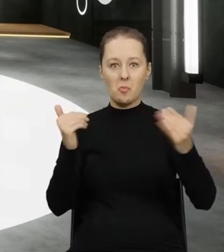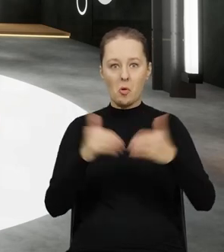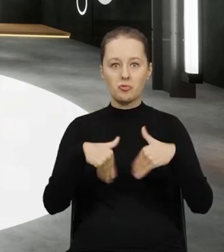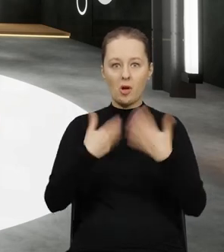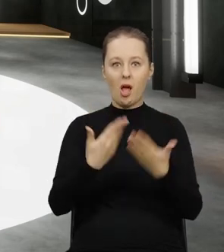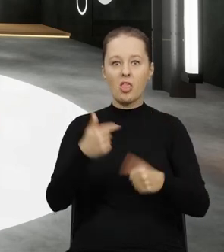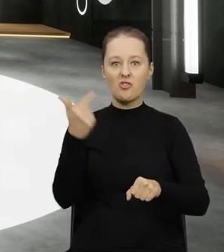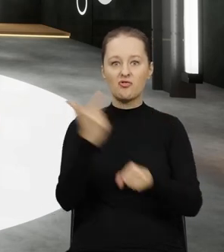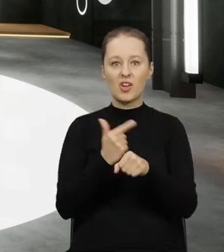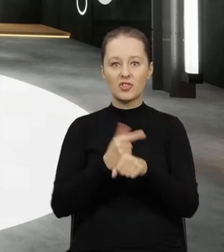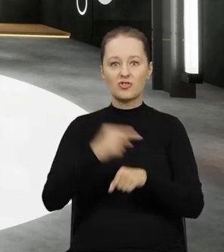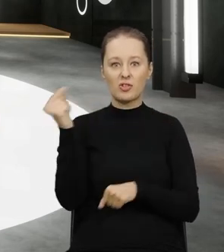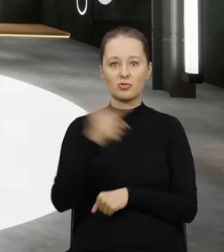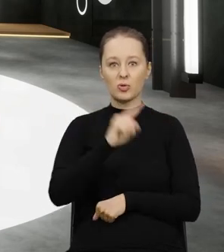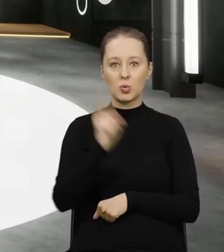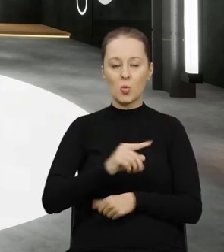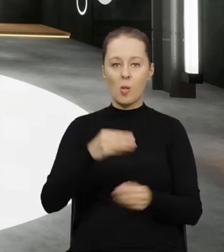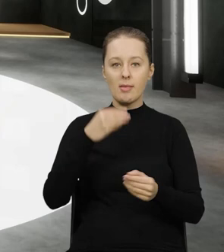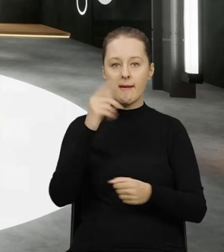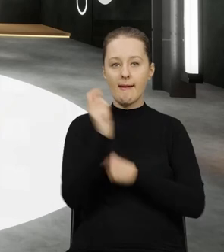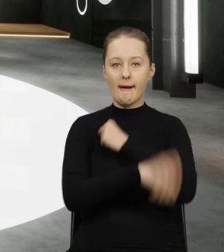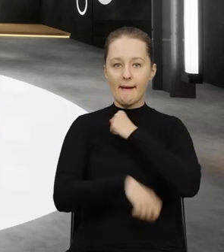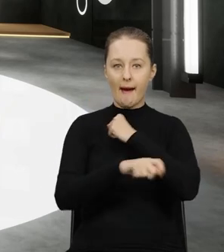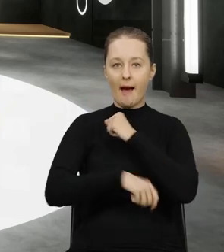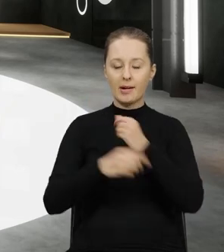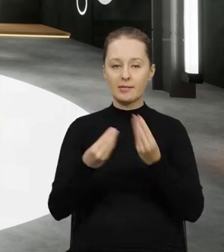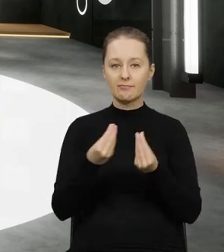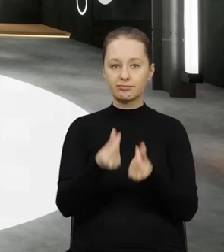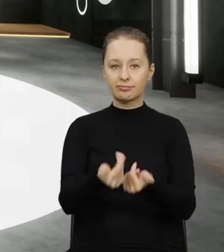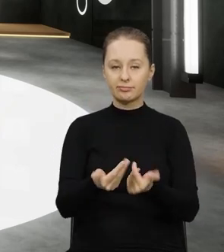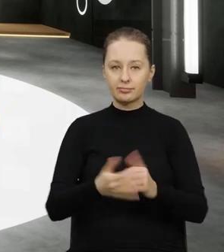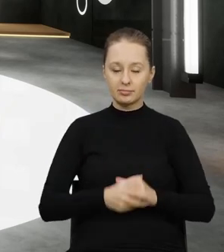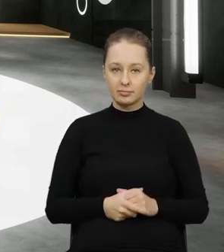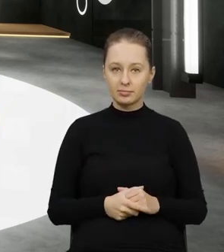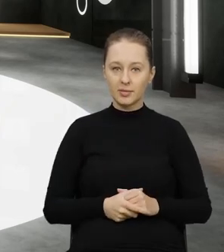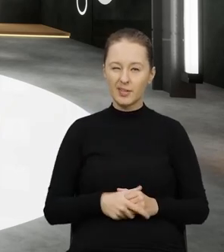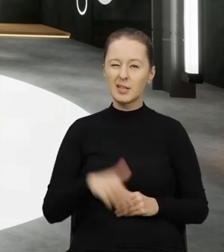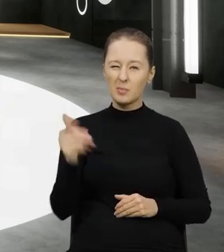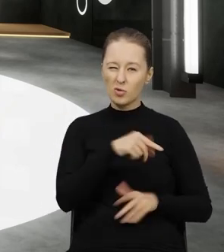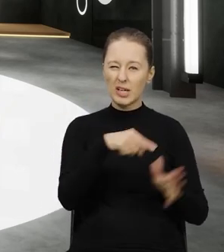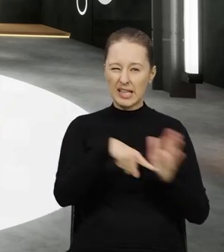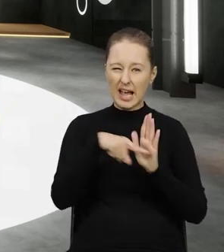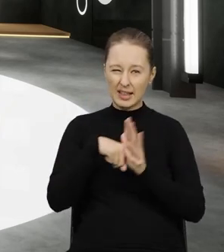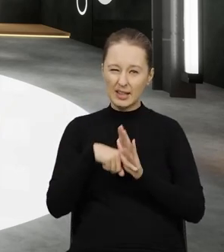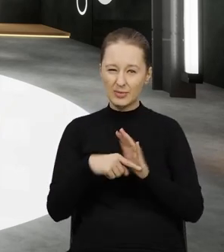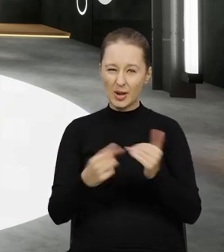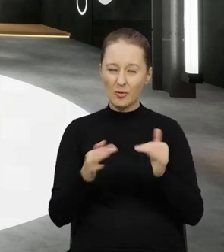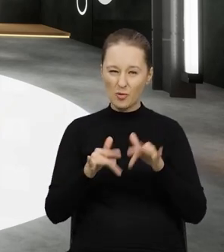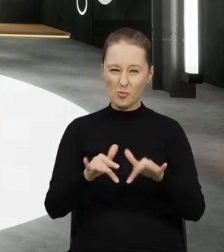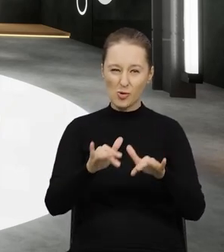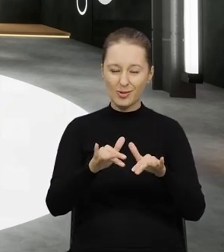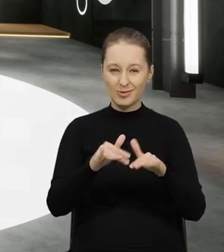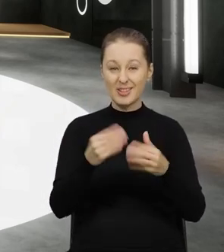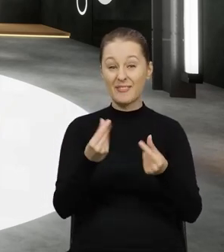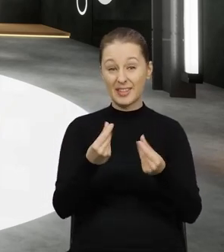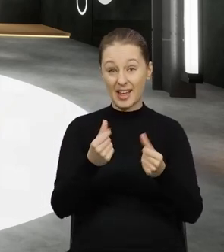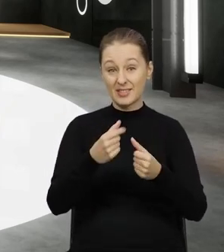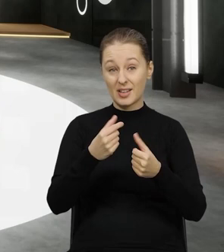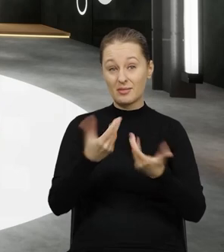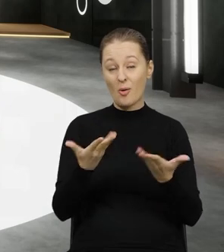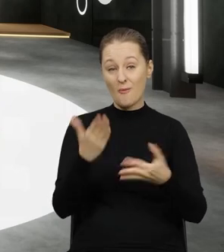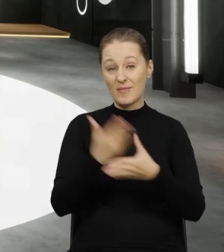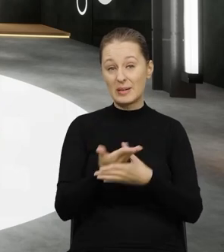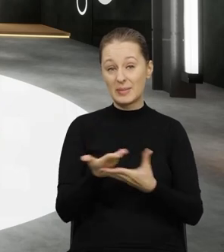dostać 20 tysięcy złotych kary pieniężnej. Więc no, może to jakoś negatywnie odbić się na finansach prowadzonej